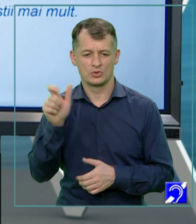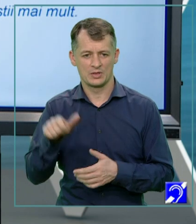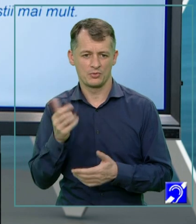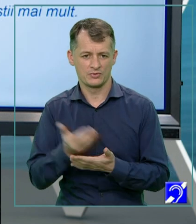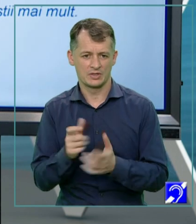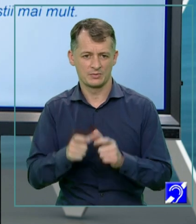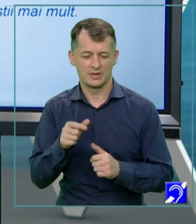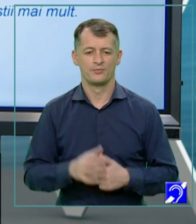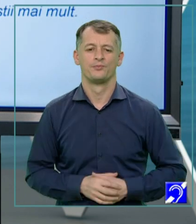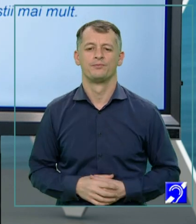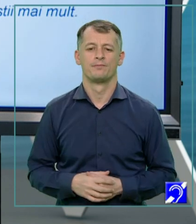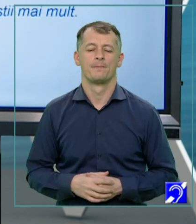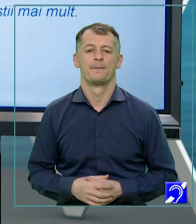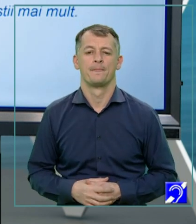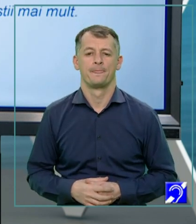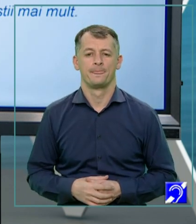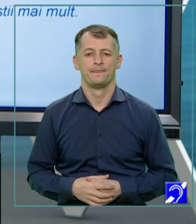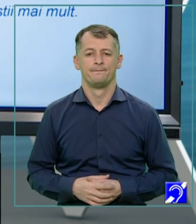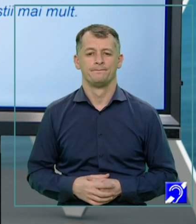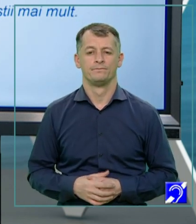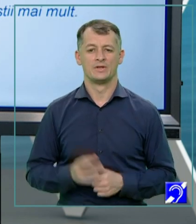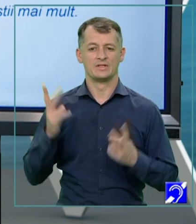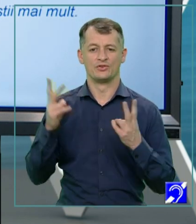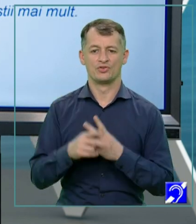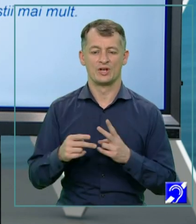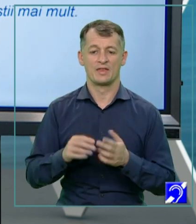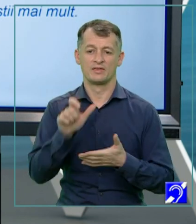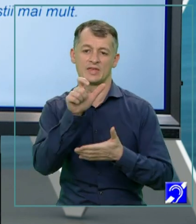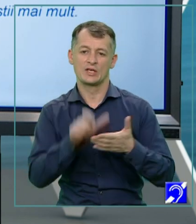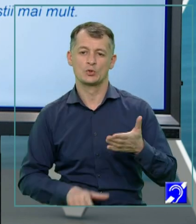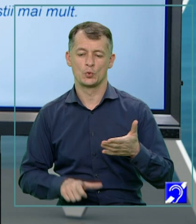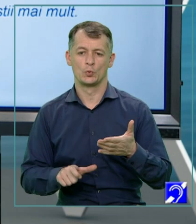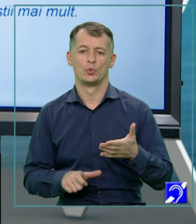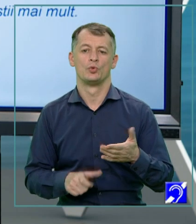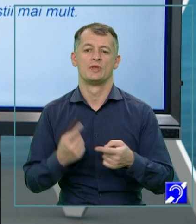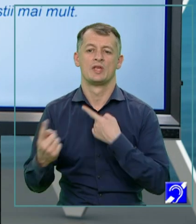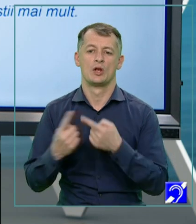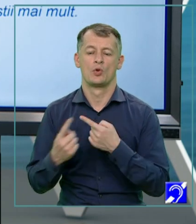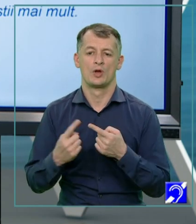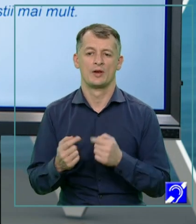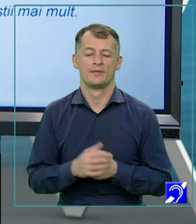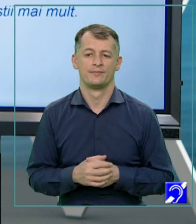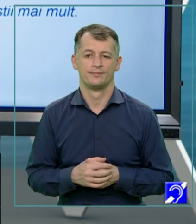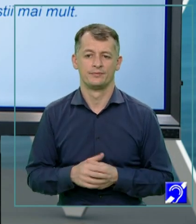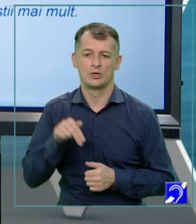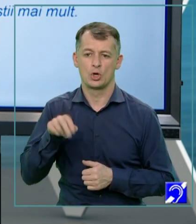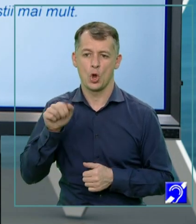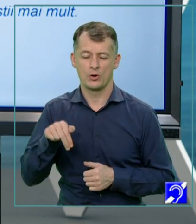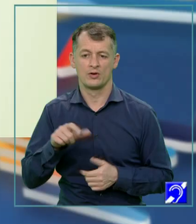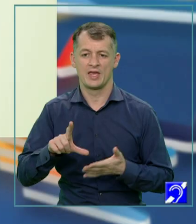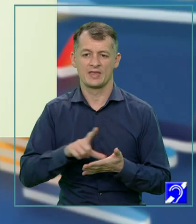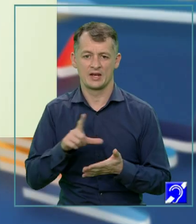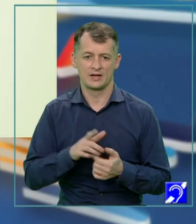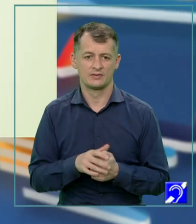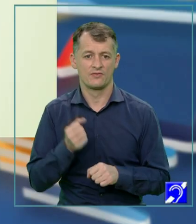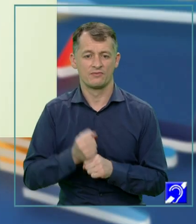În continuare, receptarea textului dialogat non-literar aș vrea să o facem printr